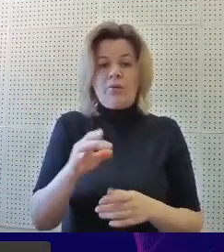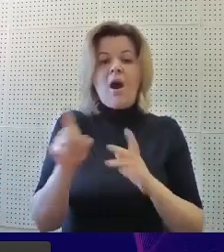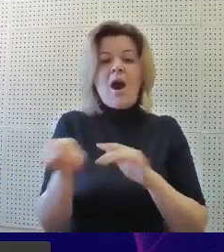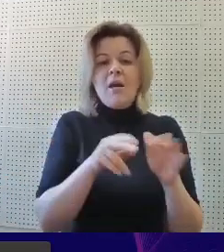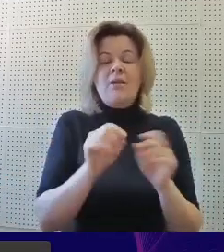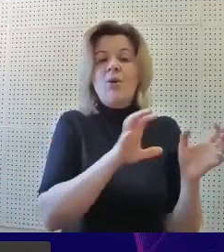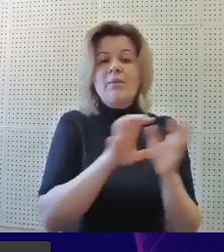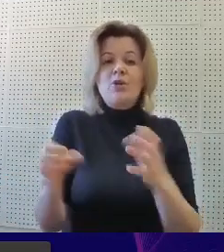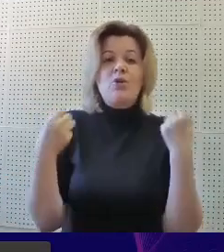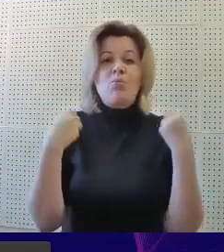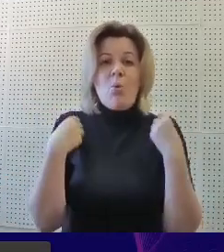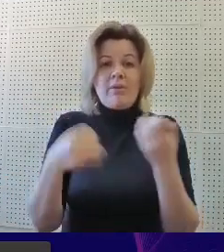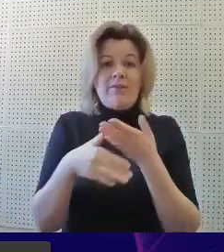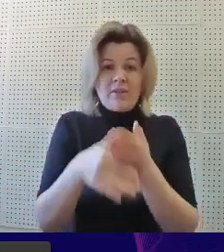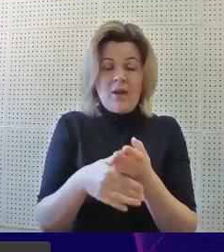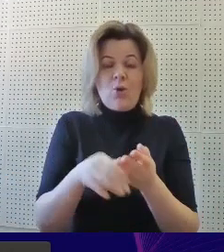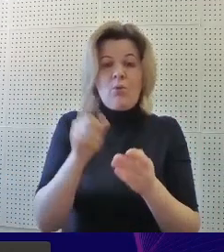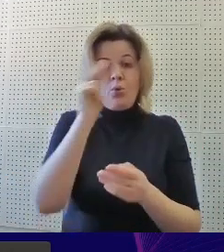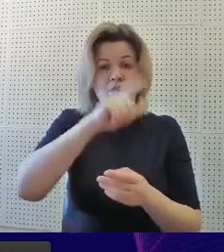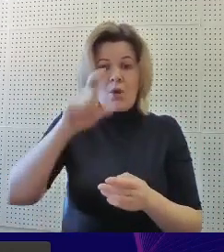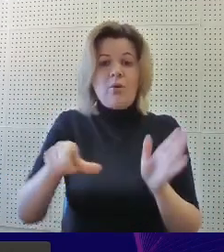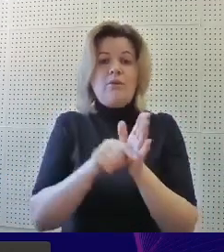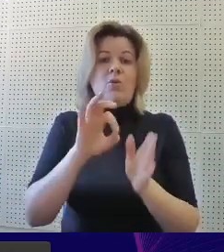спорт инвентарём учеников с ОВЗ.